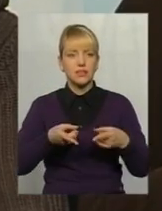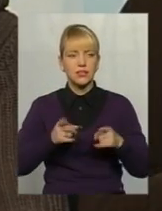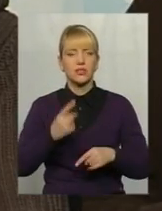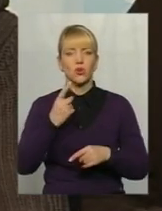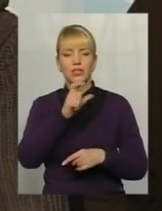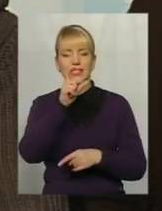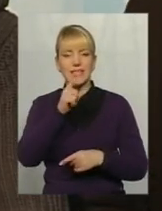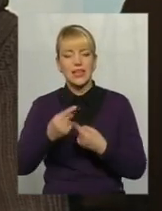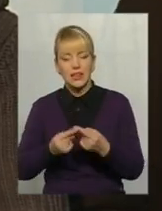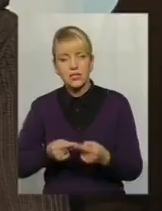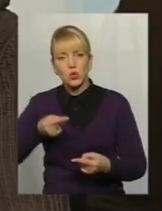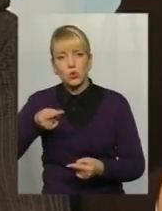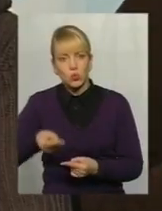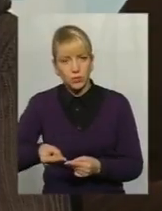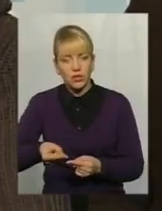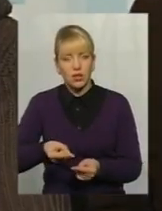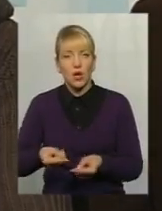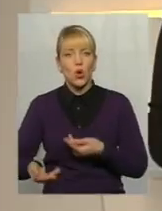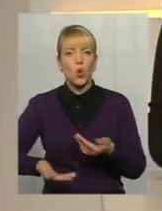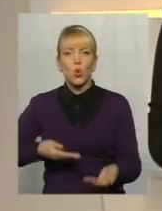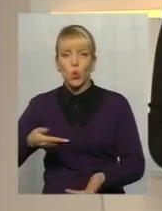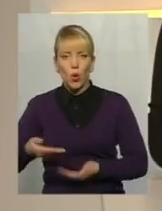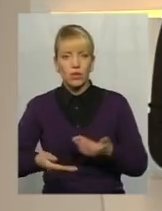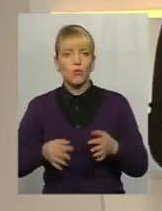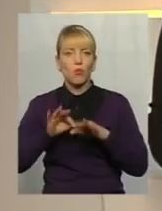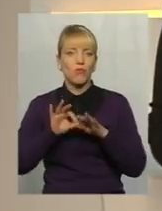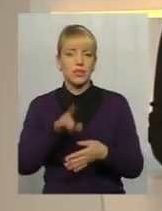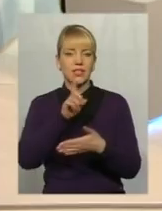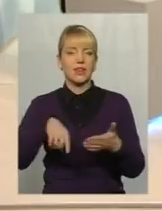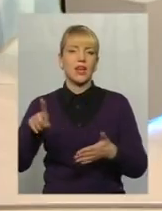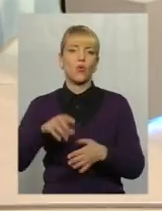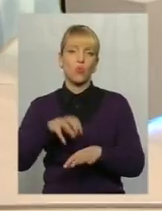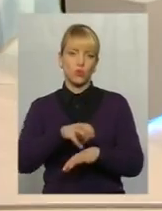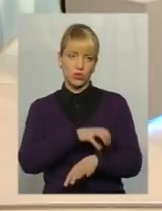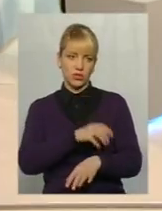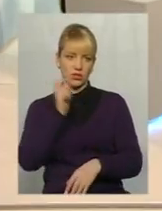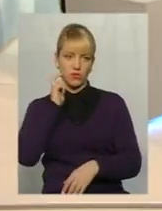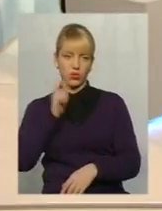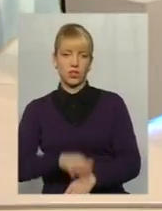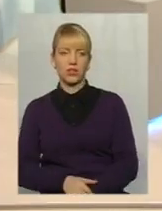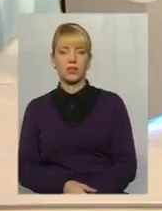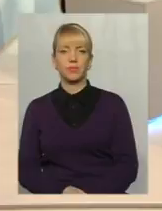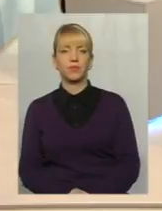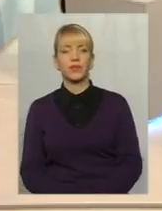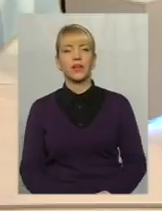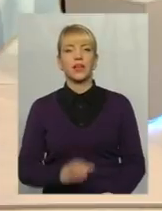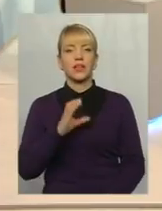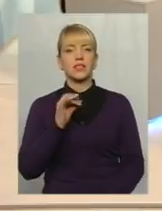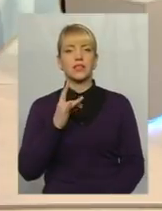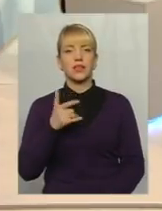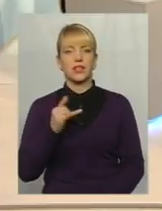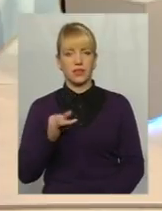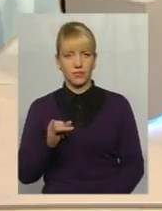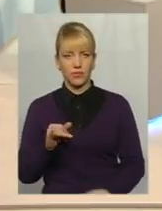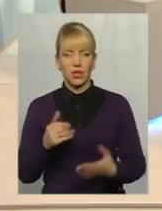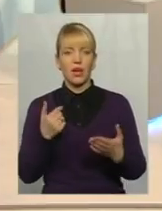з наступних кроків проведення декомунізації в Україні. Пане Сергій, ось коли я